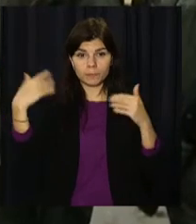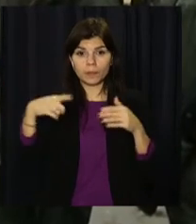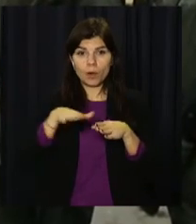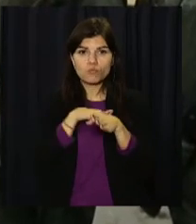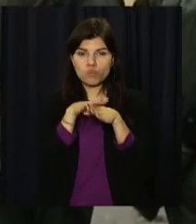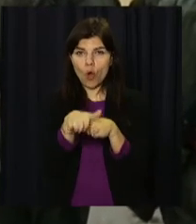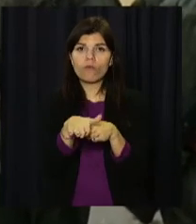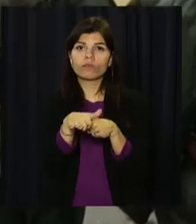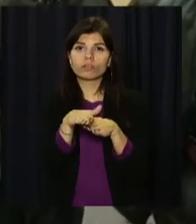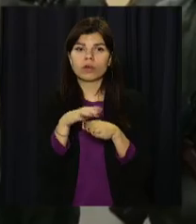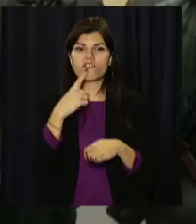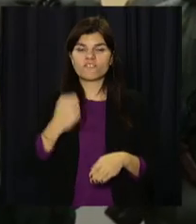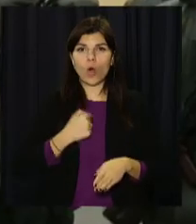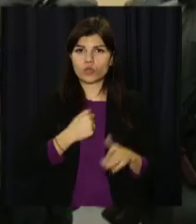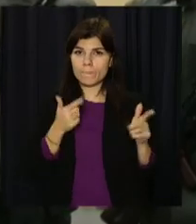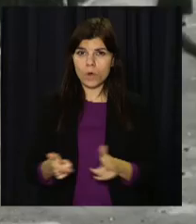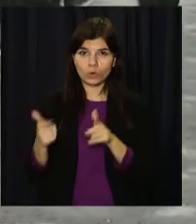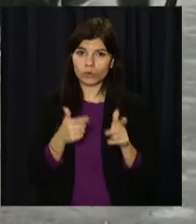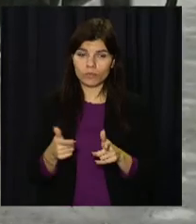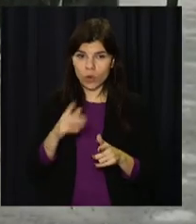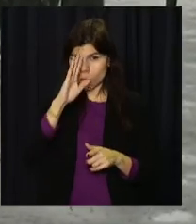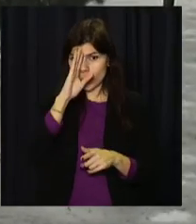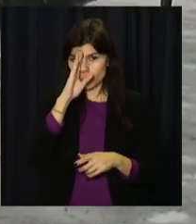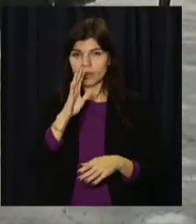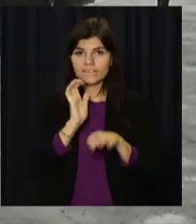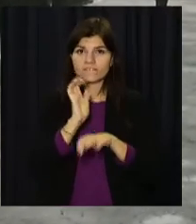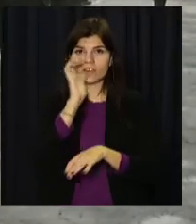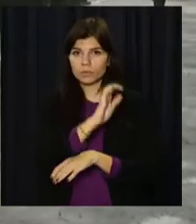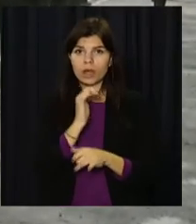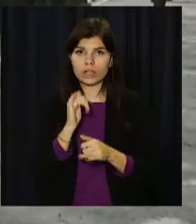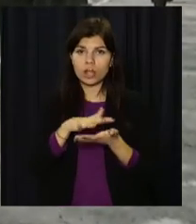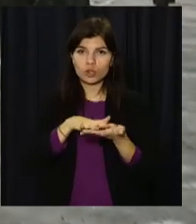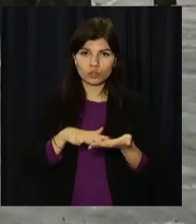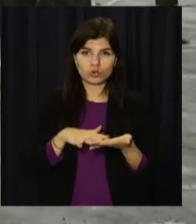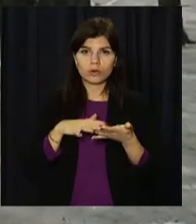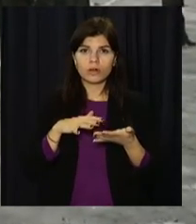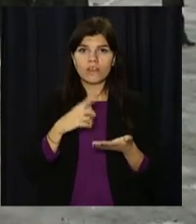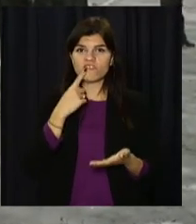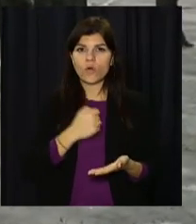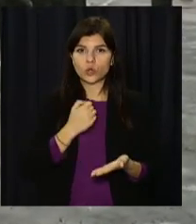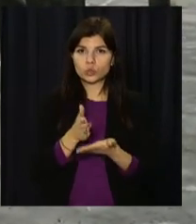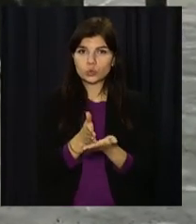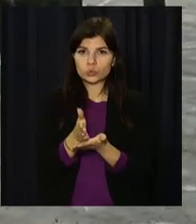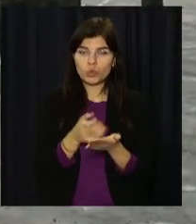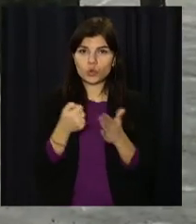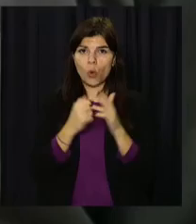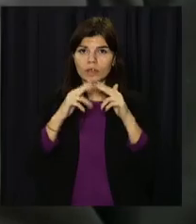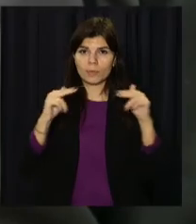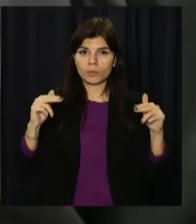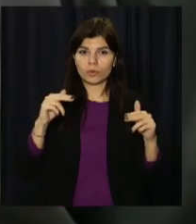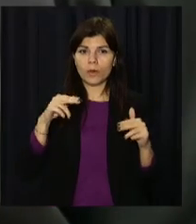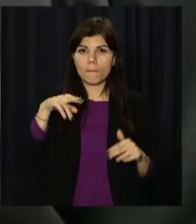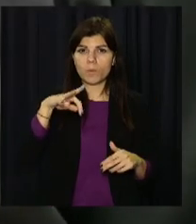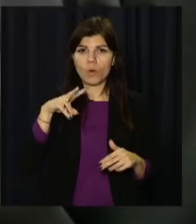повного курсу первинної військової підготовки хлопці відправляться для подальшого проходження військової служби до Дніпровського